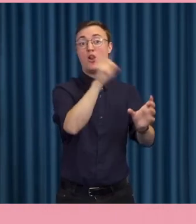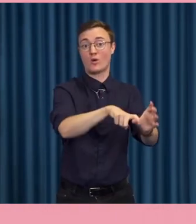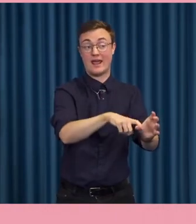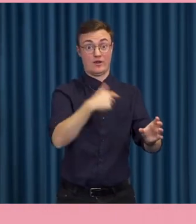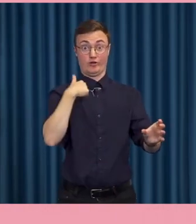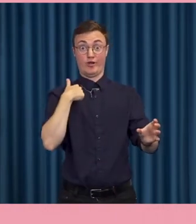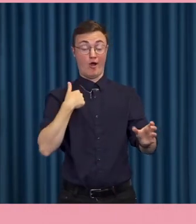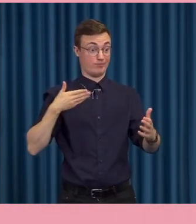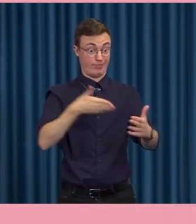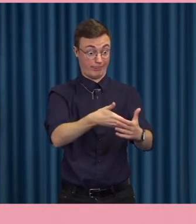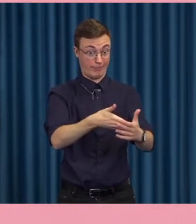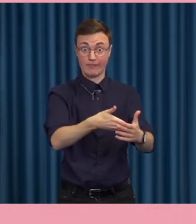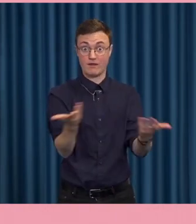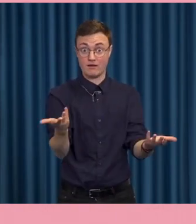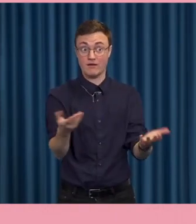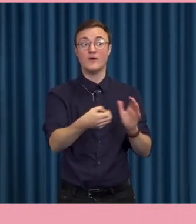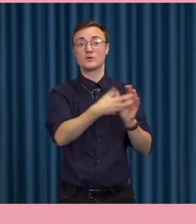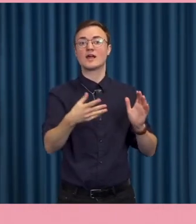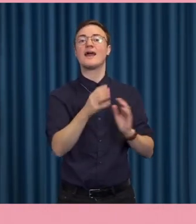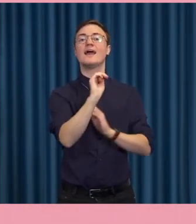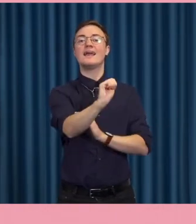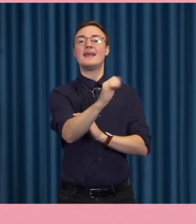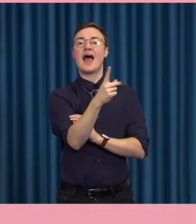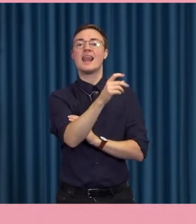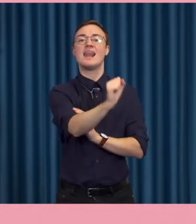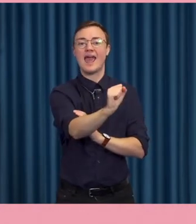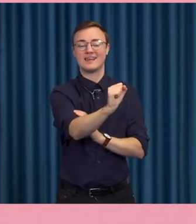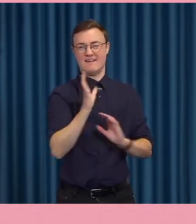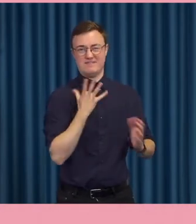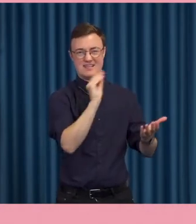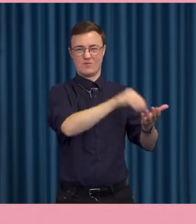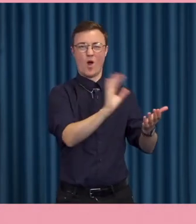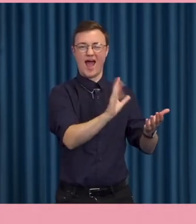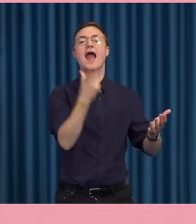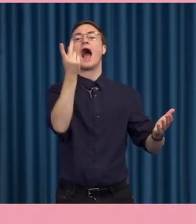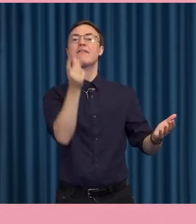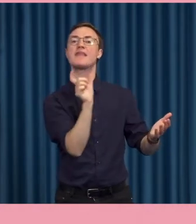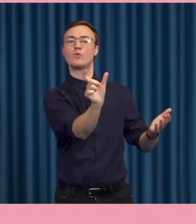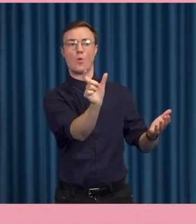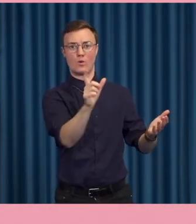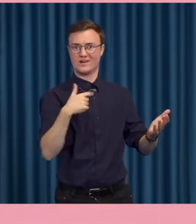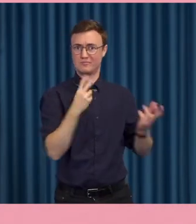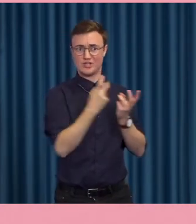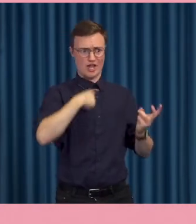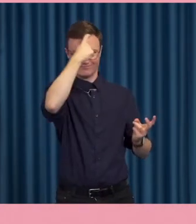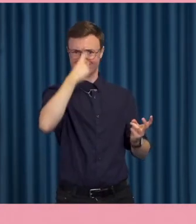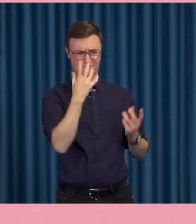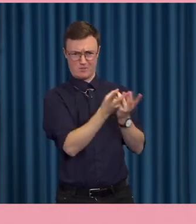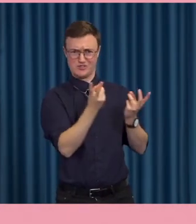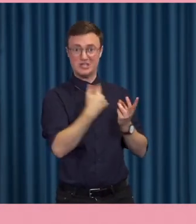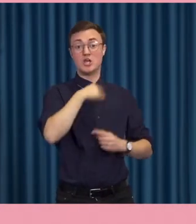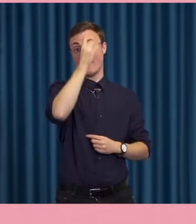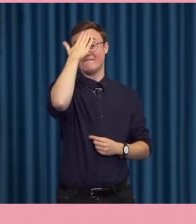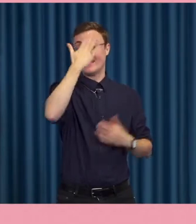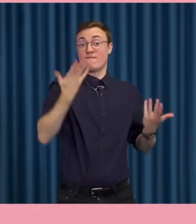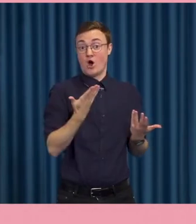de hade inte kallat det för e-legitimation de hade kallat det för något annat det jag skulle använda så just den här terminologin